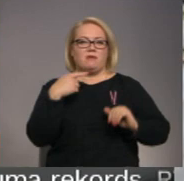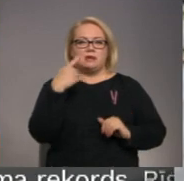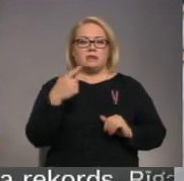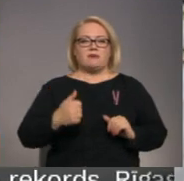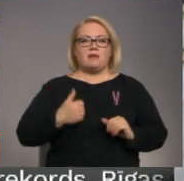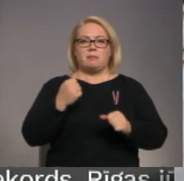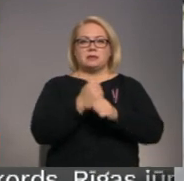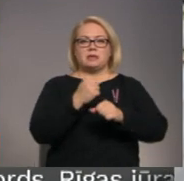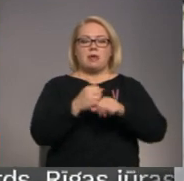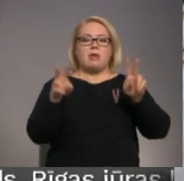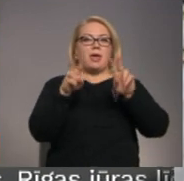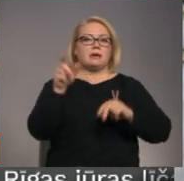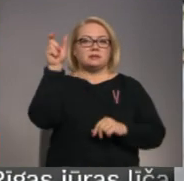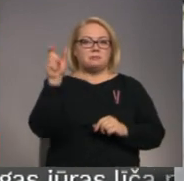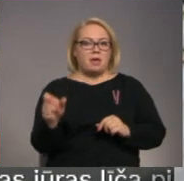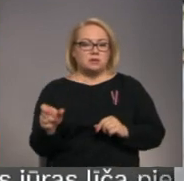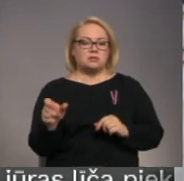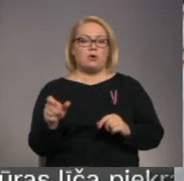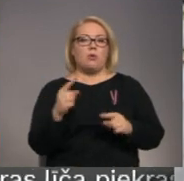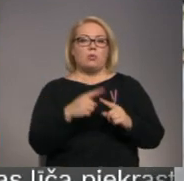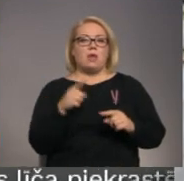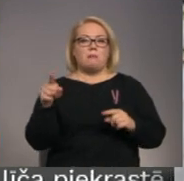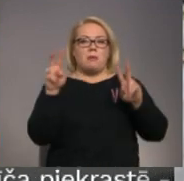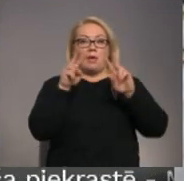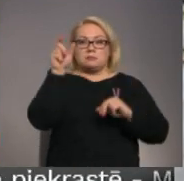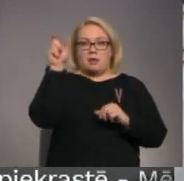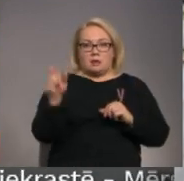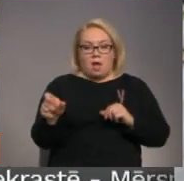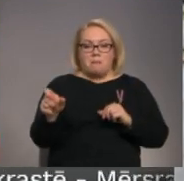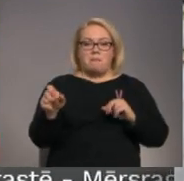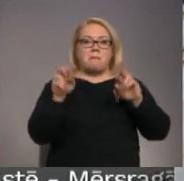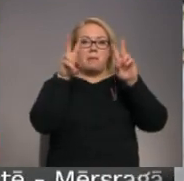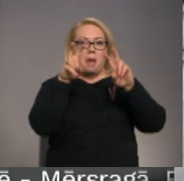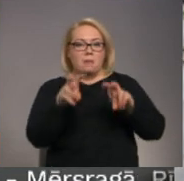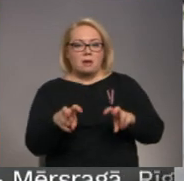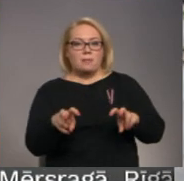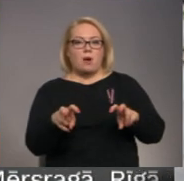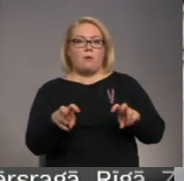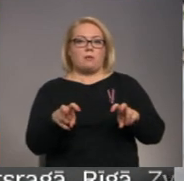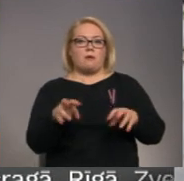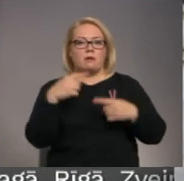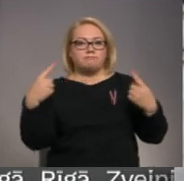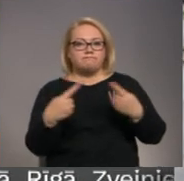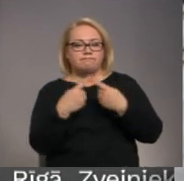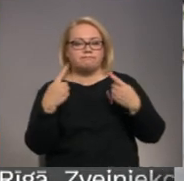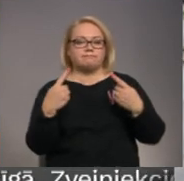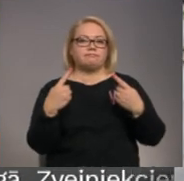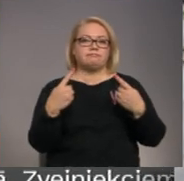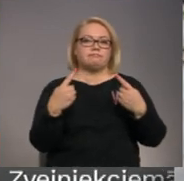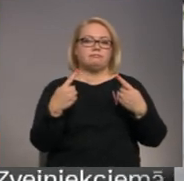eksperts un viņam jāpārbaudēt atbilstību